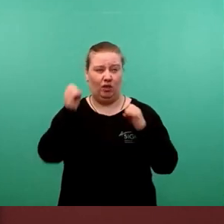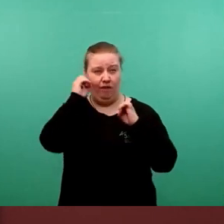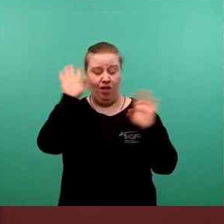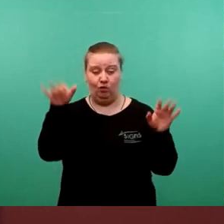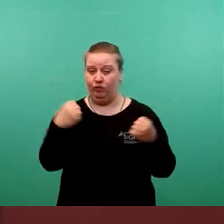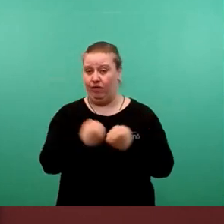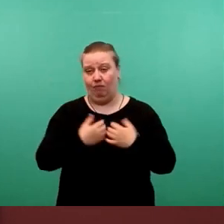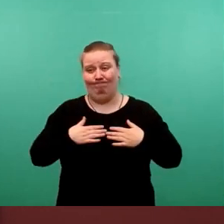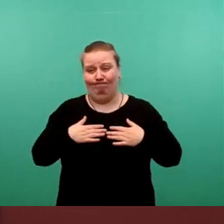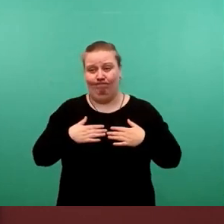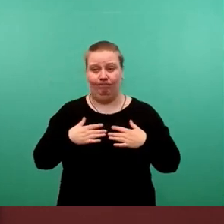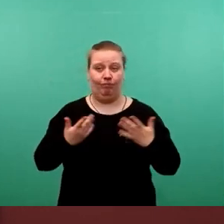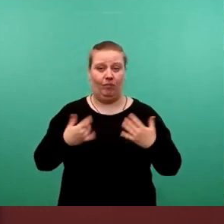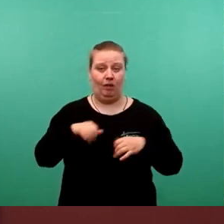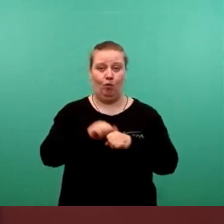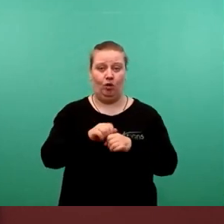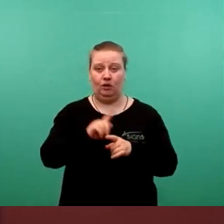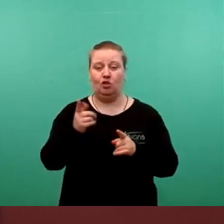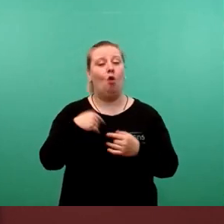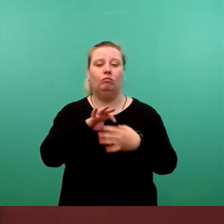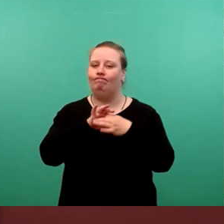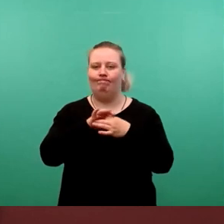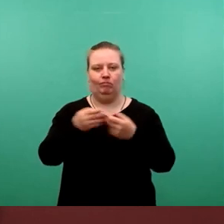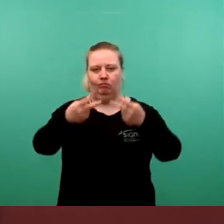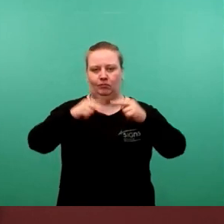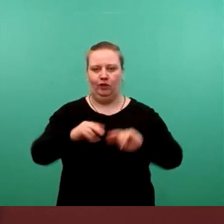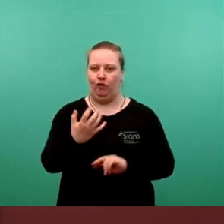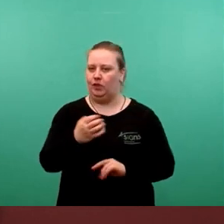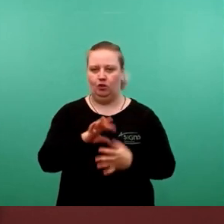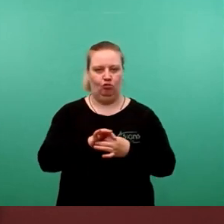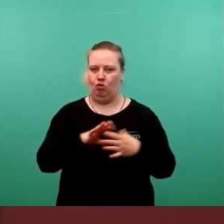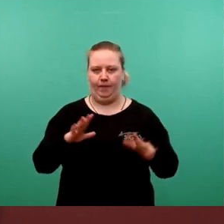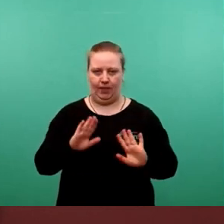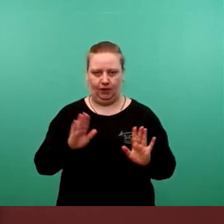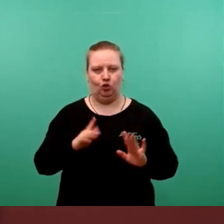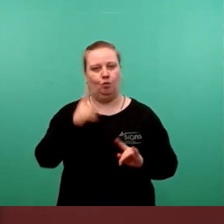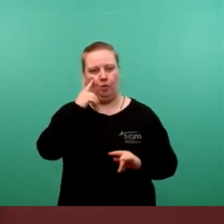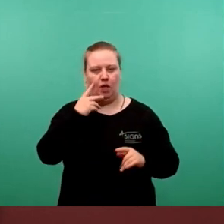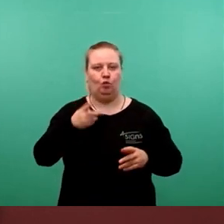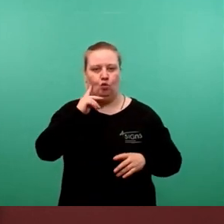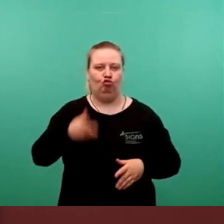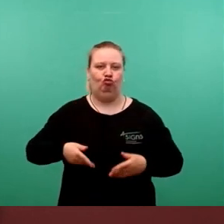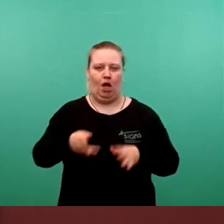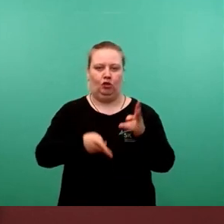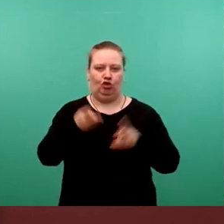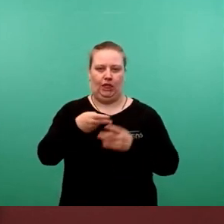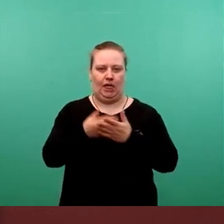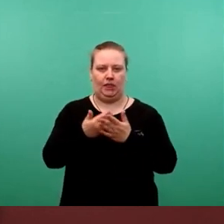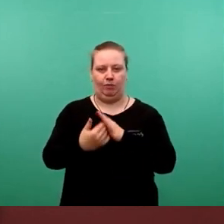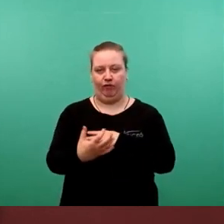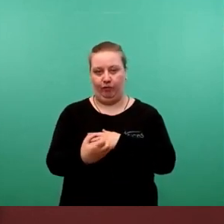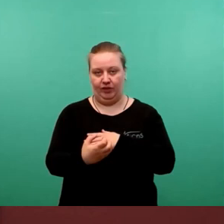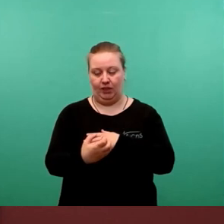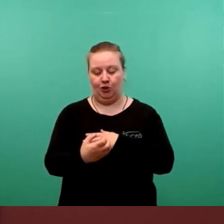Straßenverkehrsbehörde nicht vor und hatten eben auch nichts mit der veränderten Höchstgeschwindigkeit zu tun. Bei dem Weg handelt es sich